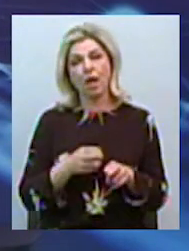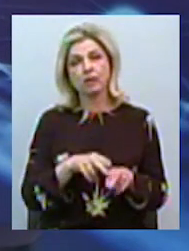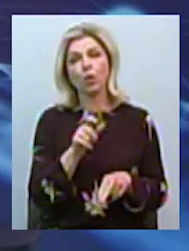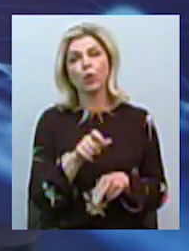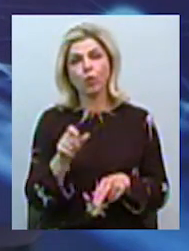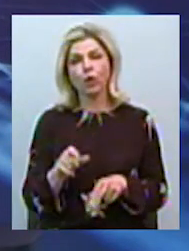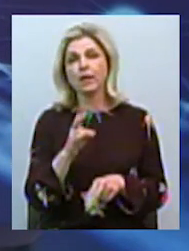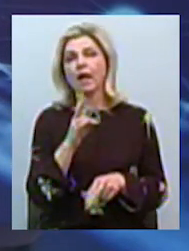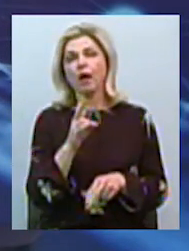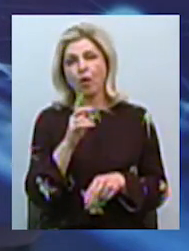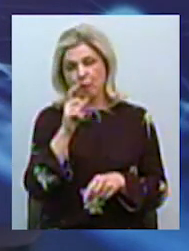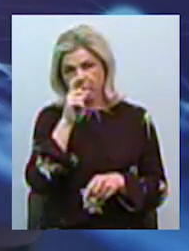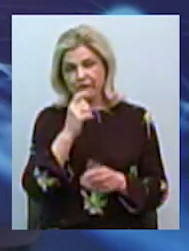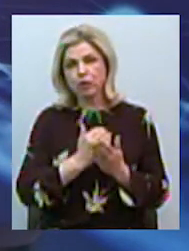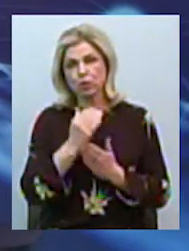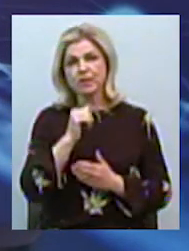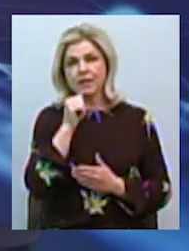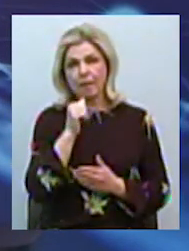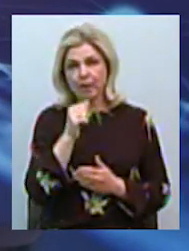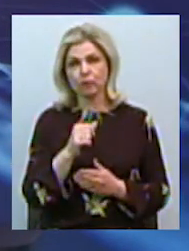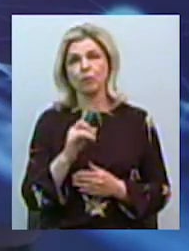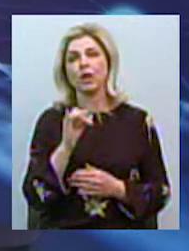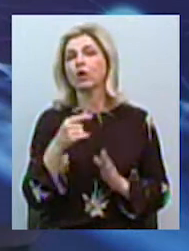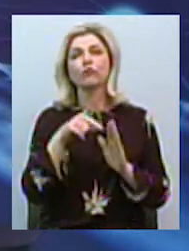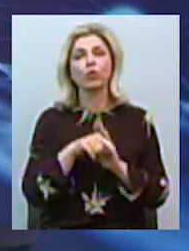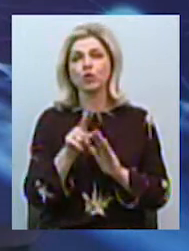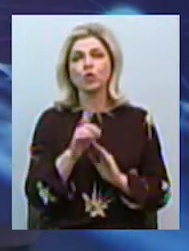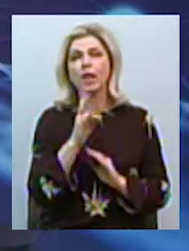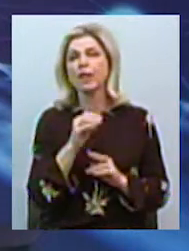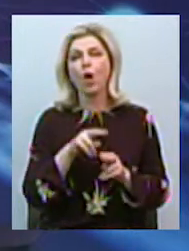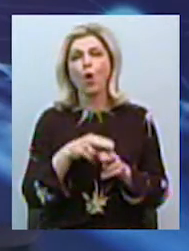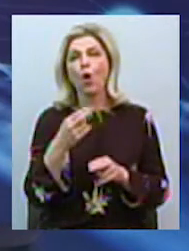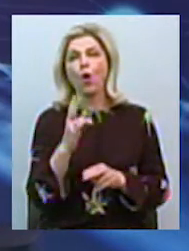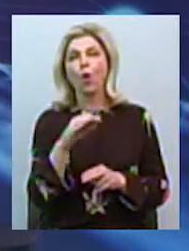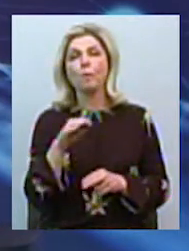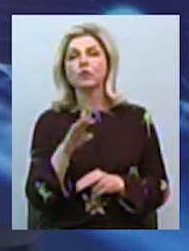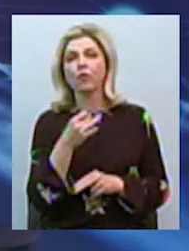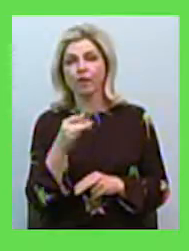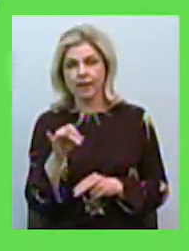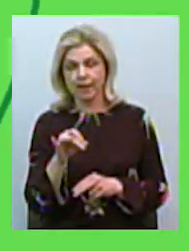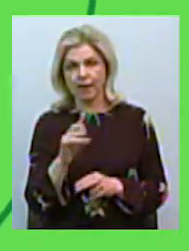з некомпенсованим діабетом. І, власне, що значить некомпенсований діабет, вона пояснює.